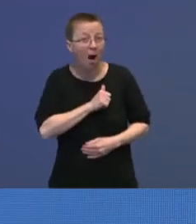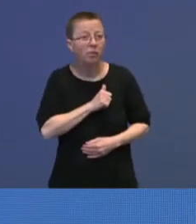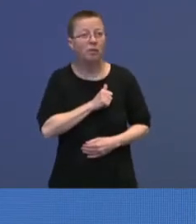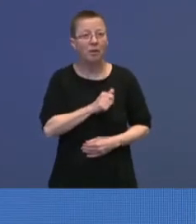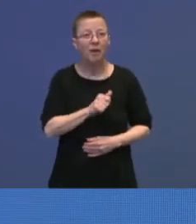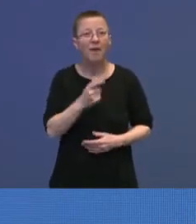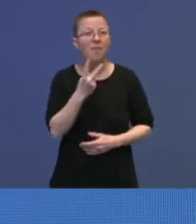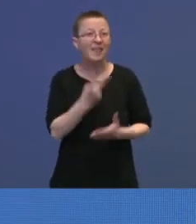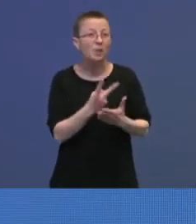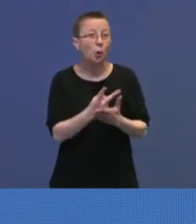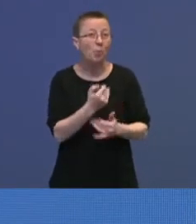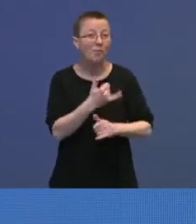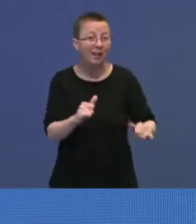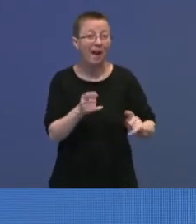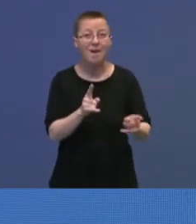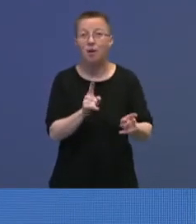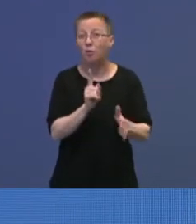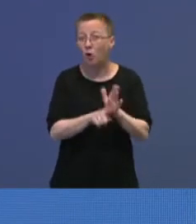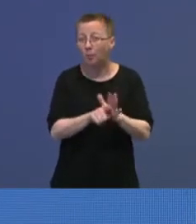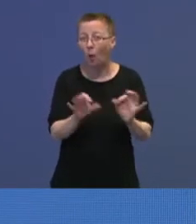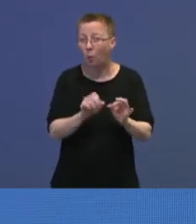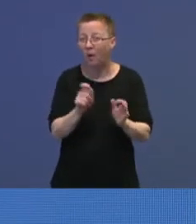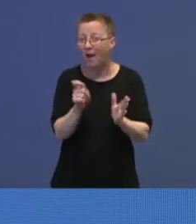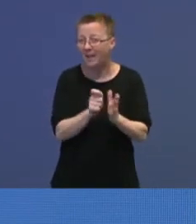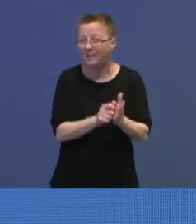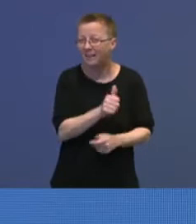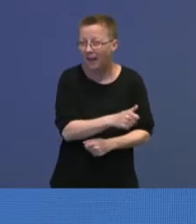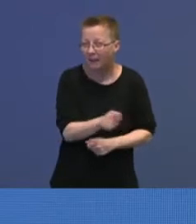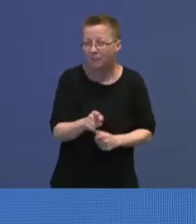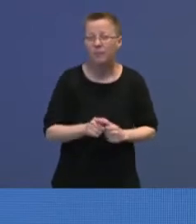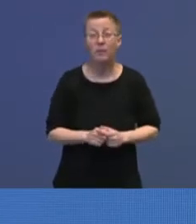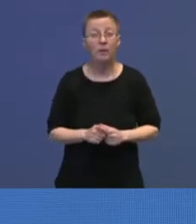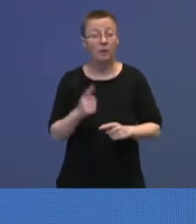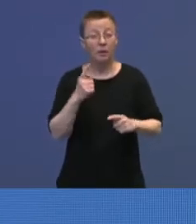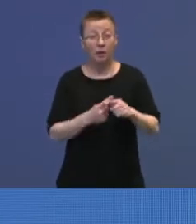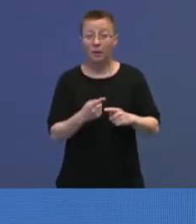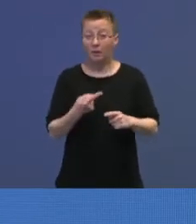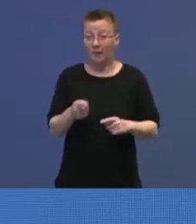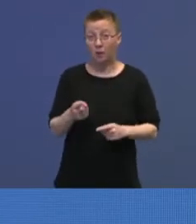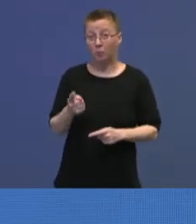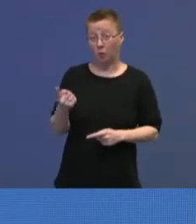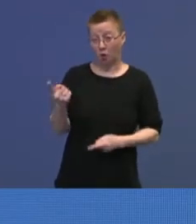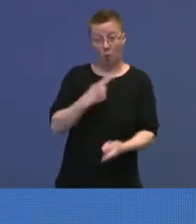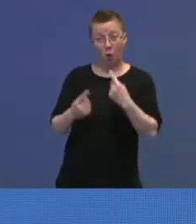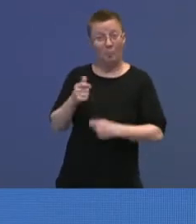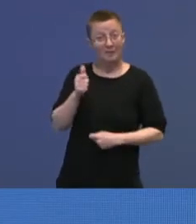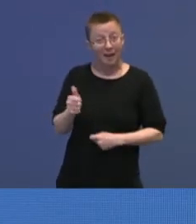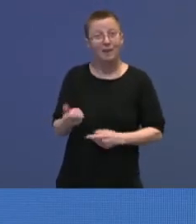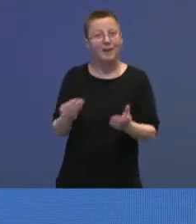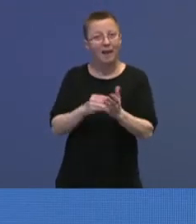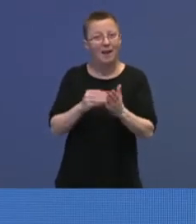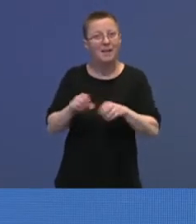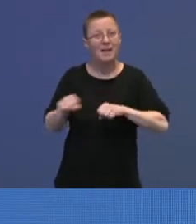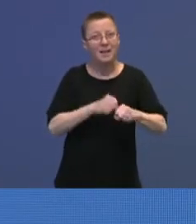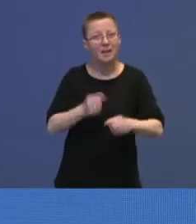er på visumfrihet, eller enda ikke har registrert seg. I tillegg til de som kommer dit på egen hånd har regjeringen besluttet at vi skal